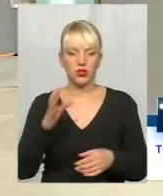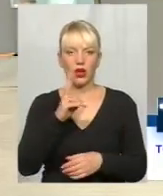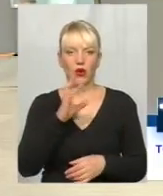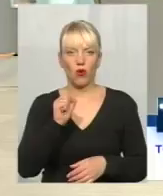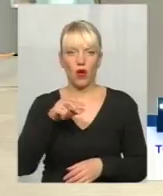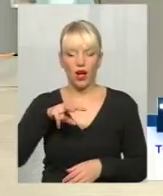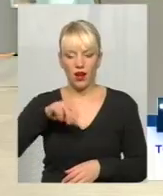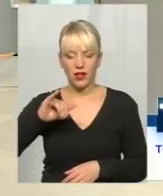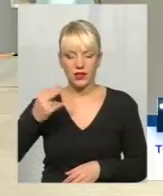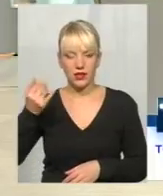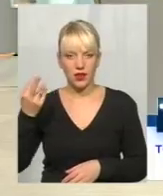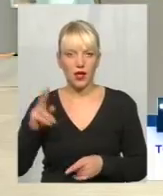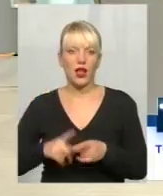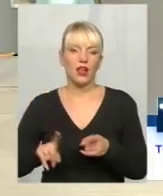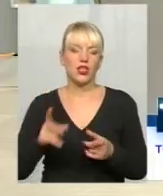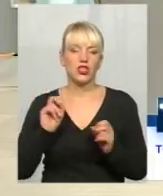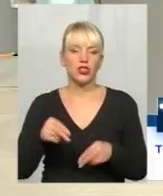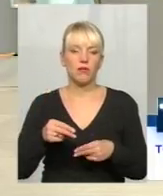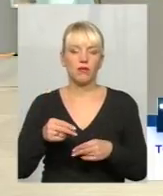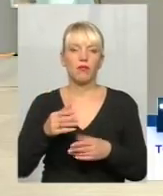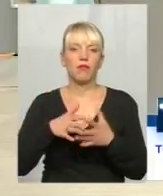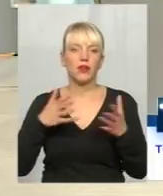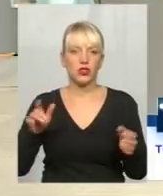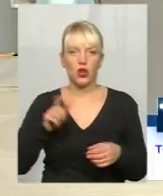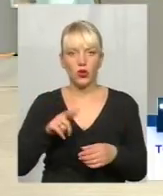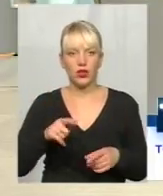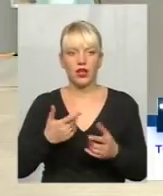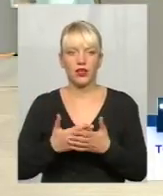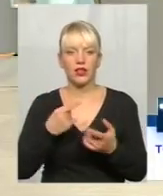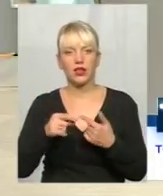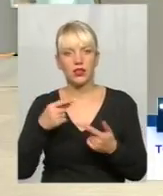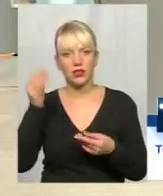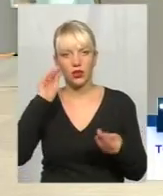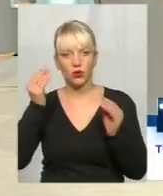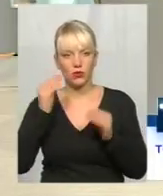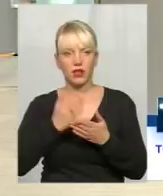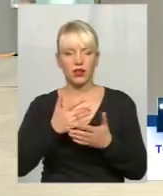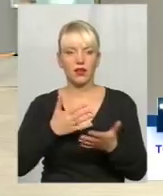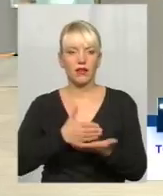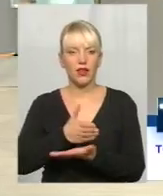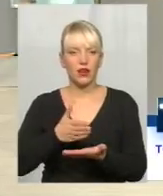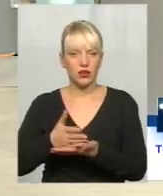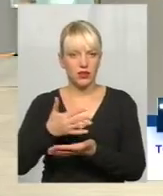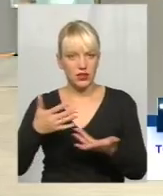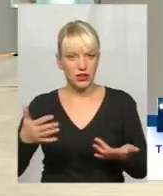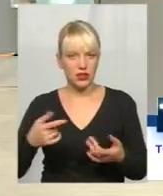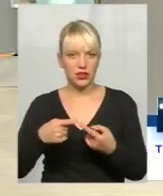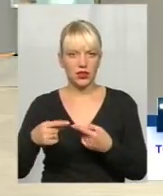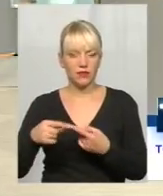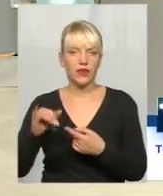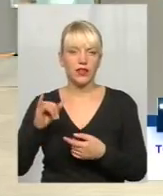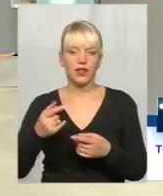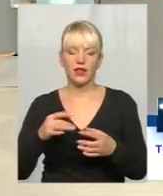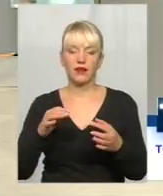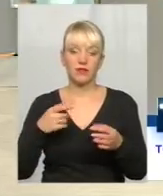так, що вже складніше. І чим більше людей, тим більше різних думок, тобто, більший варіант для якихось змін. Тобто, насправді, нічого